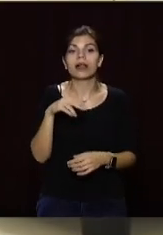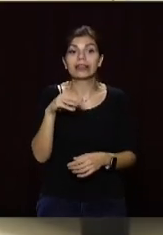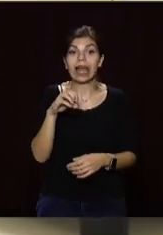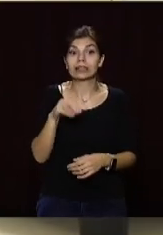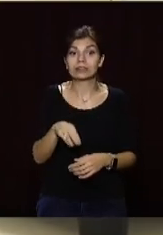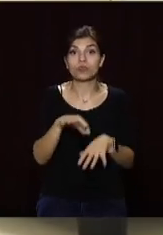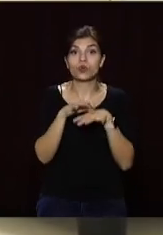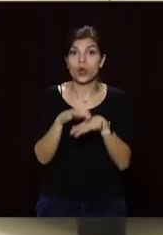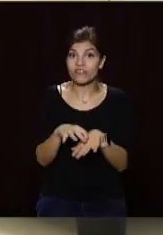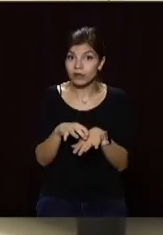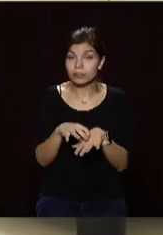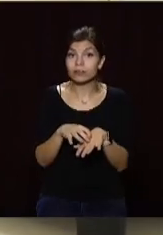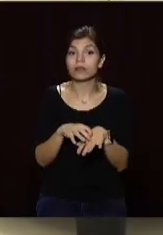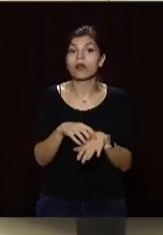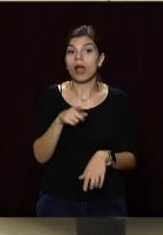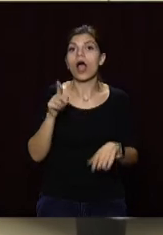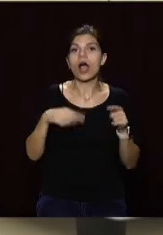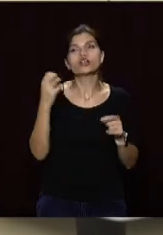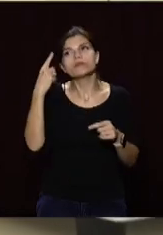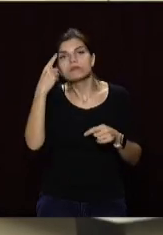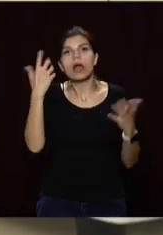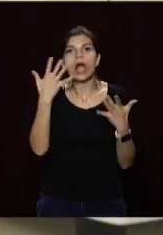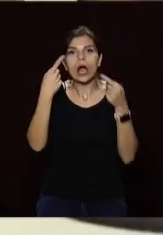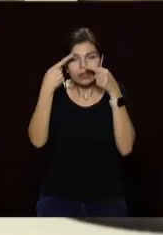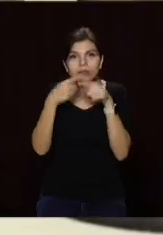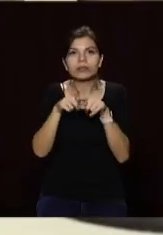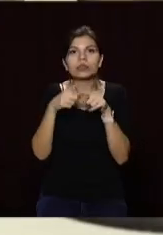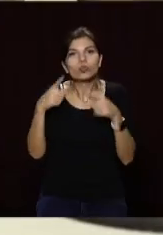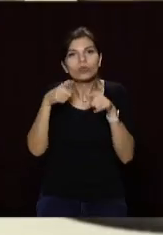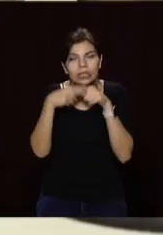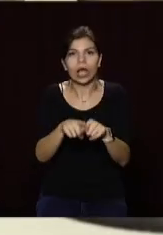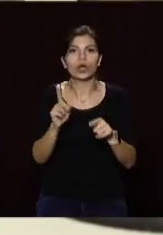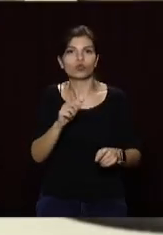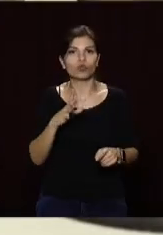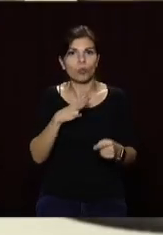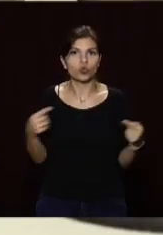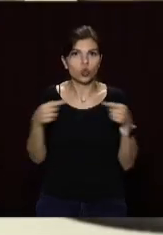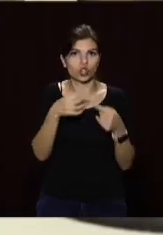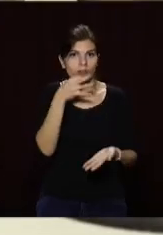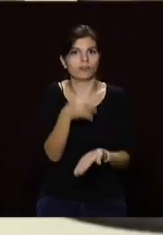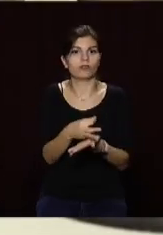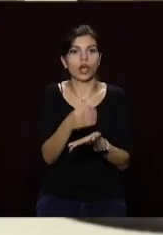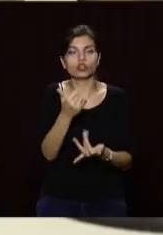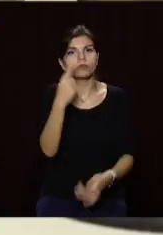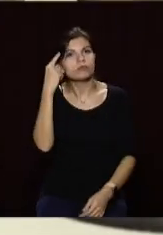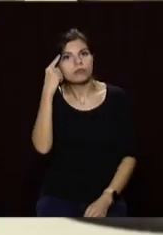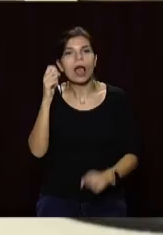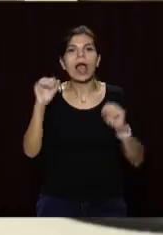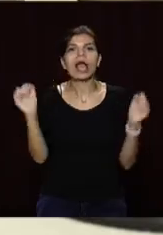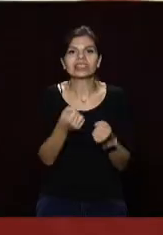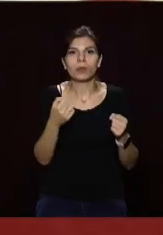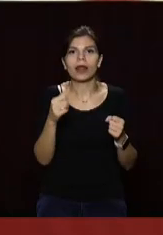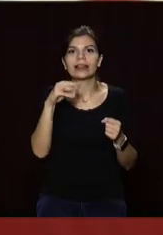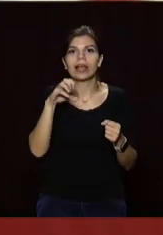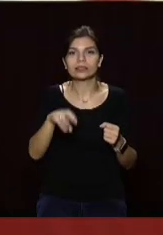А паралельно працюють над іншими методиками діагностики хвороби. Зокрема, зараз ведуть перемовини про закупку експрес-тестів на